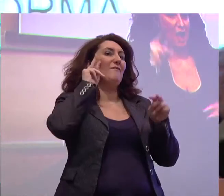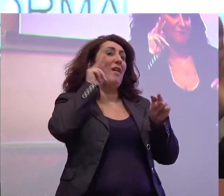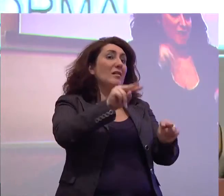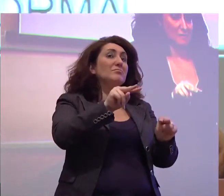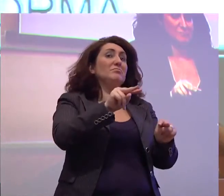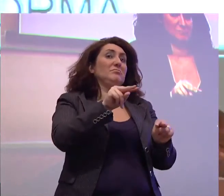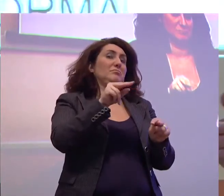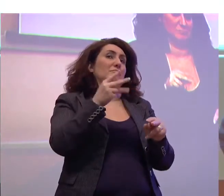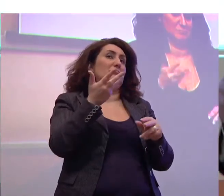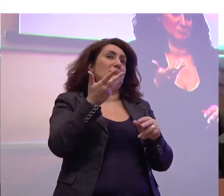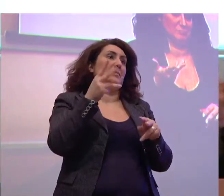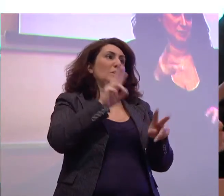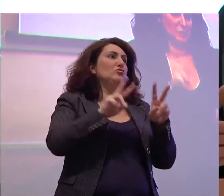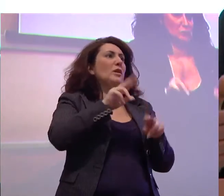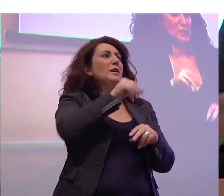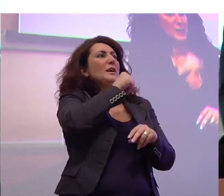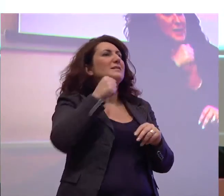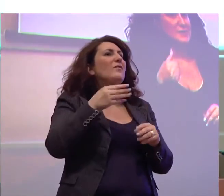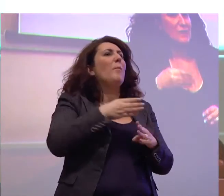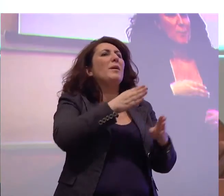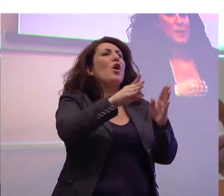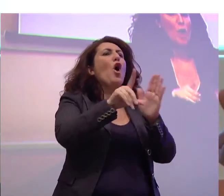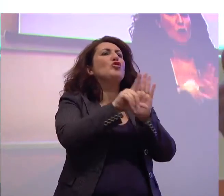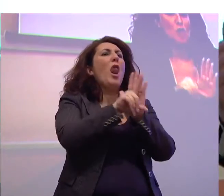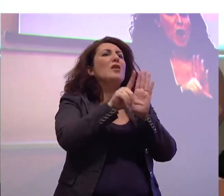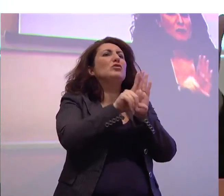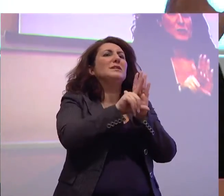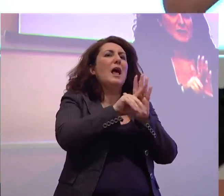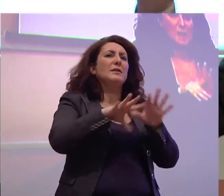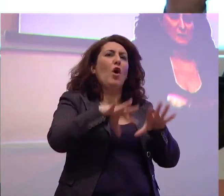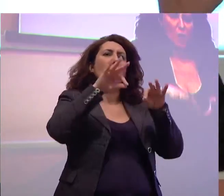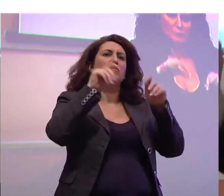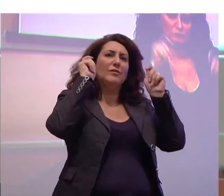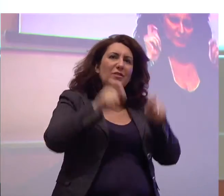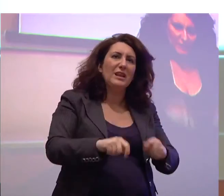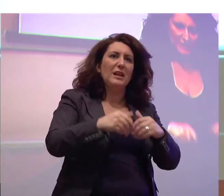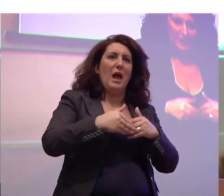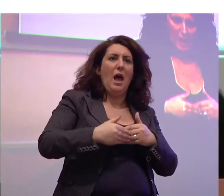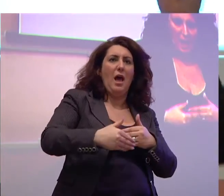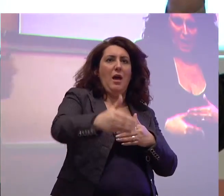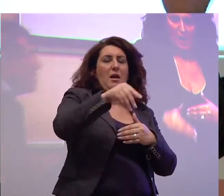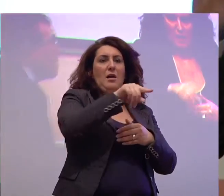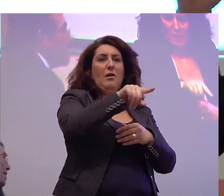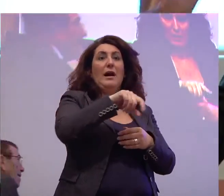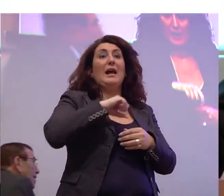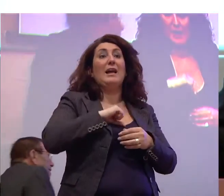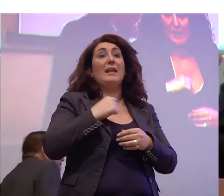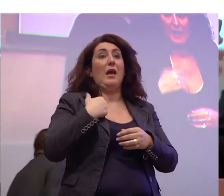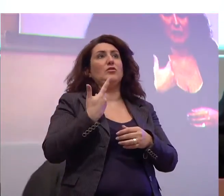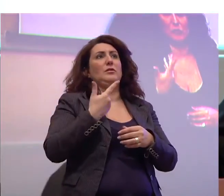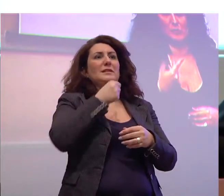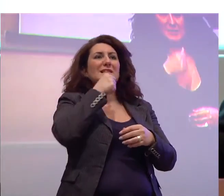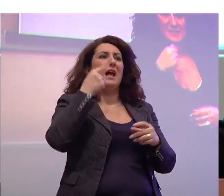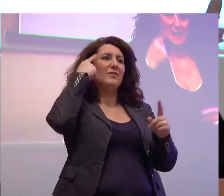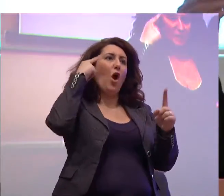quei necessari percorsi legislativi che credo abbiano diciamo un po' debbano avere un obiettivo